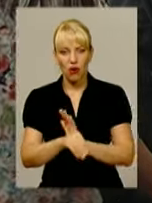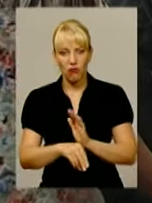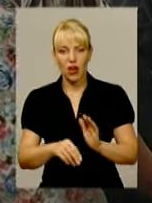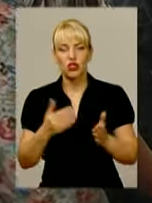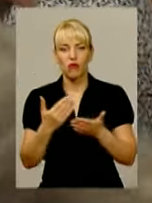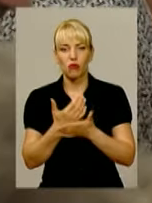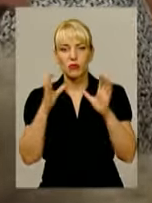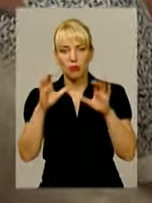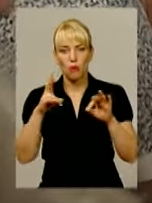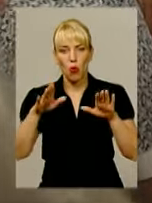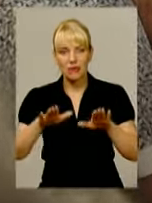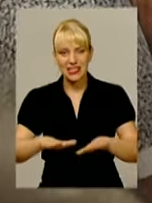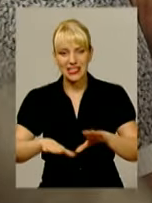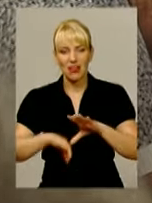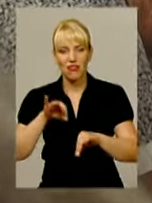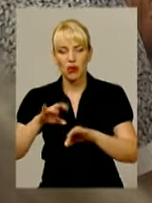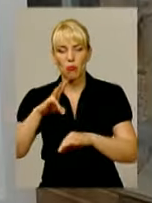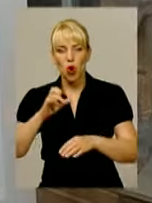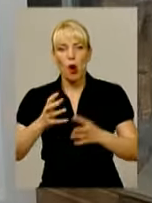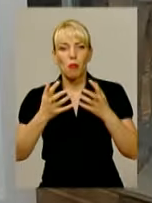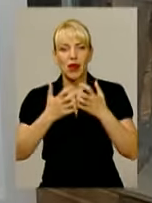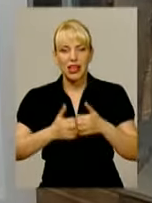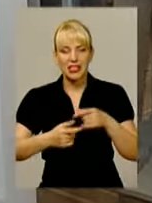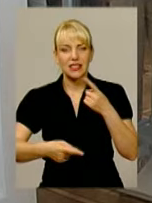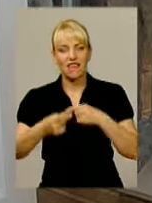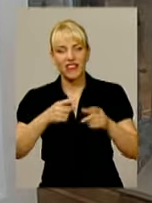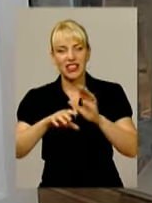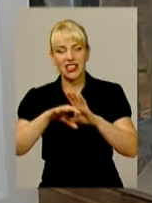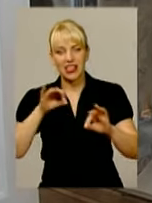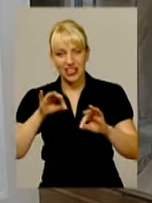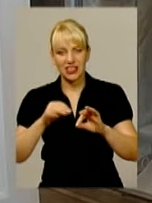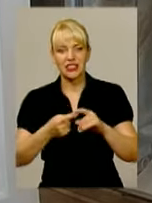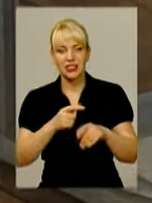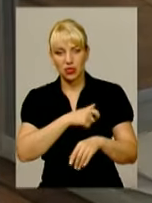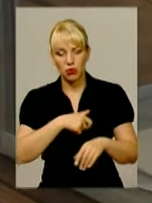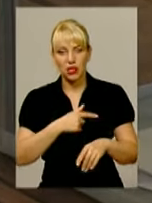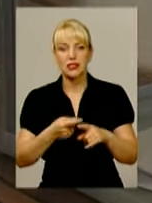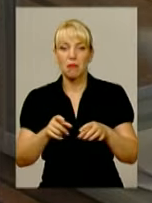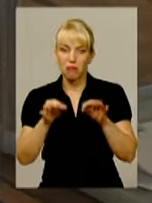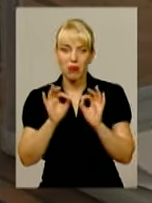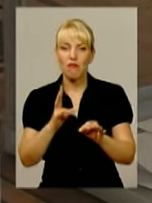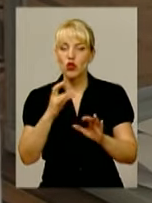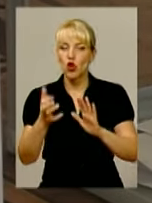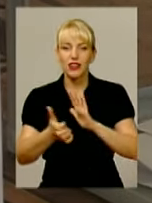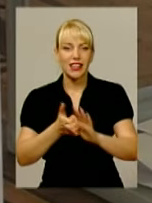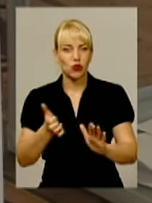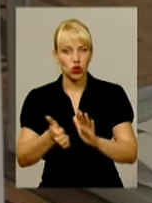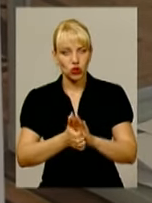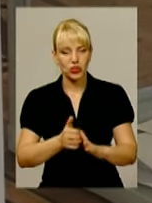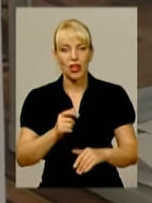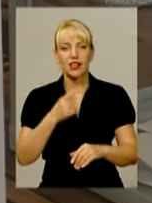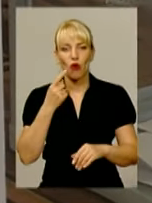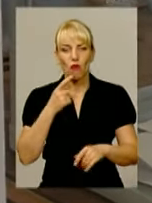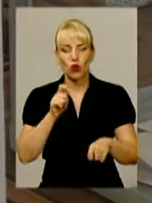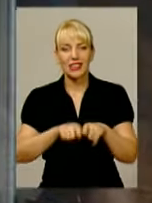законі про місцеві вибори механізму відкликання обраних депутатів – крок правильний, але недосконалий, кажуть експерти. Адже